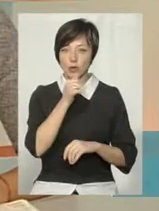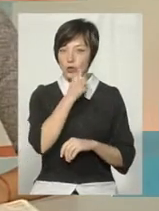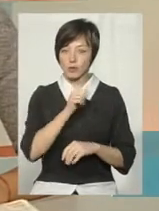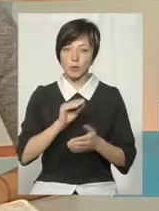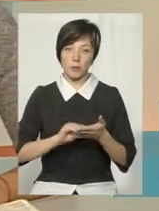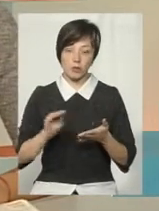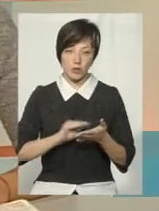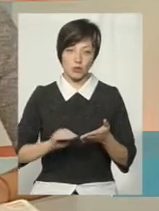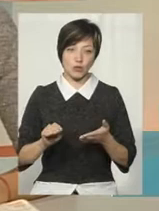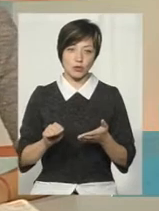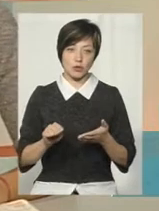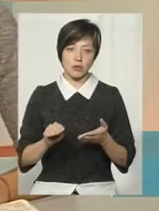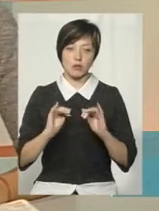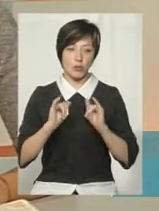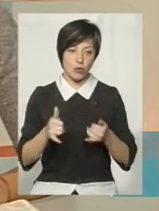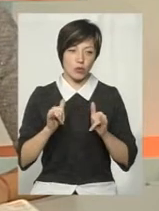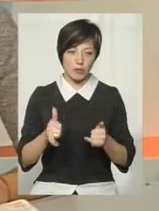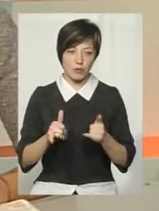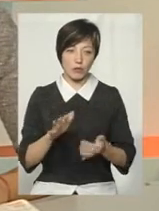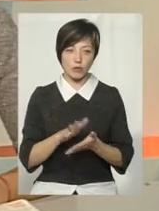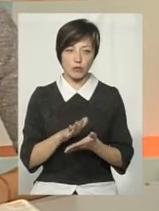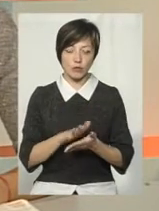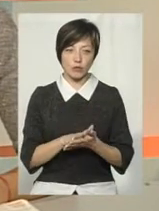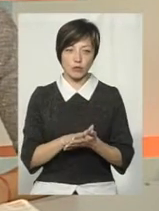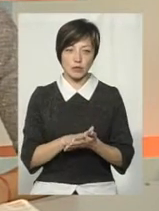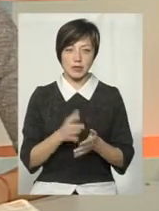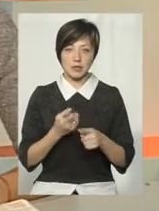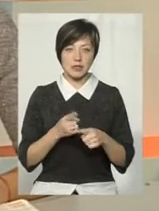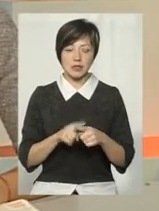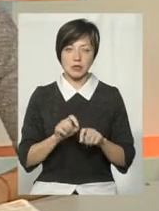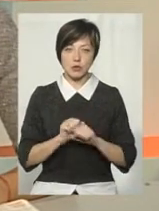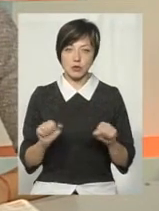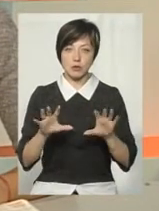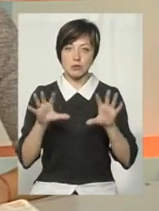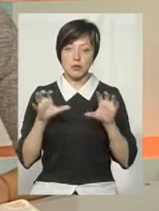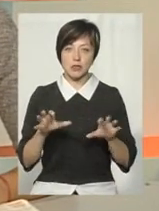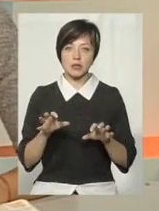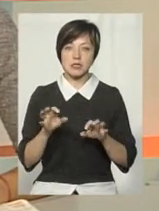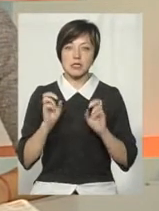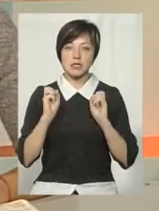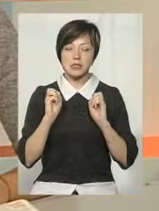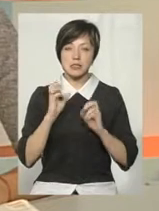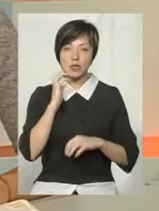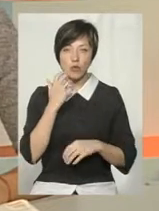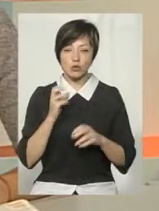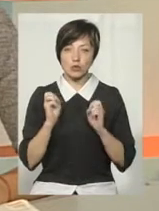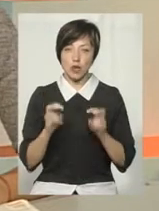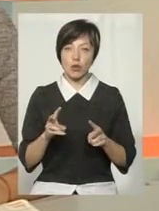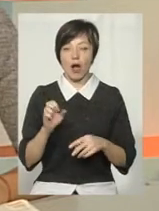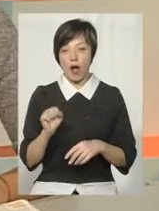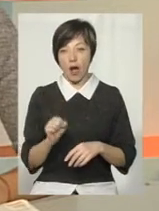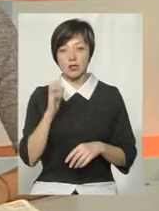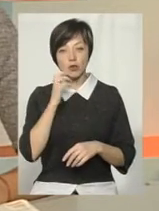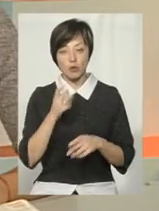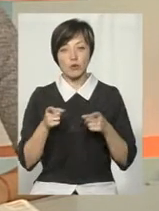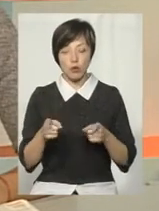Пишуть, поливають брудом, ну, це не можна сприймати як серйозну загрозу. А серйозні